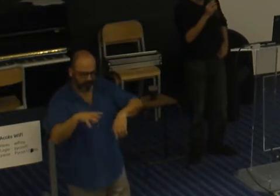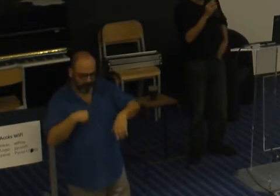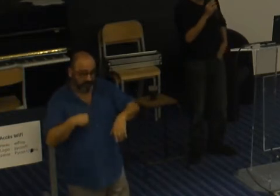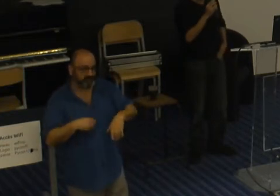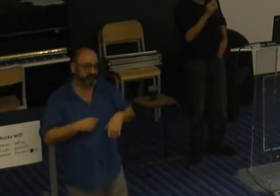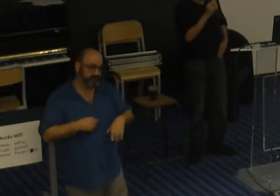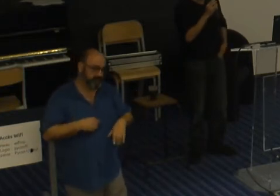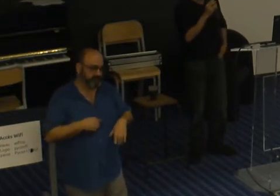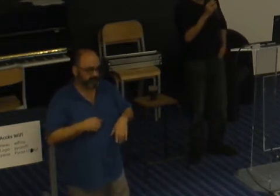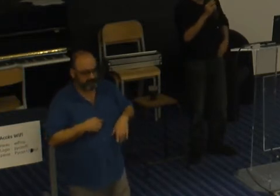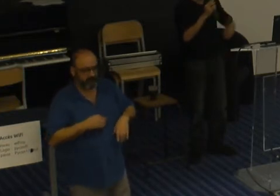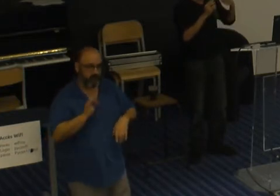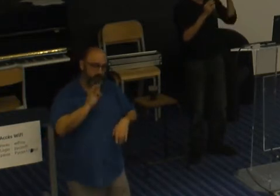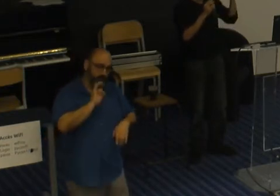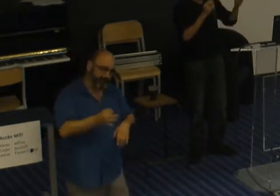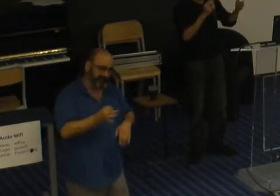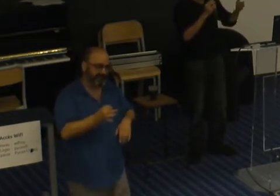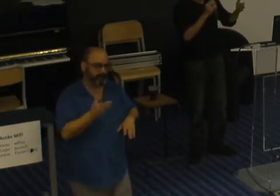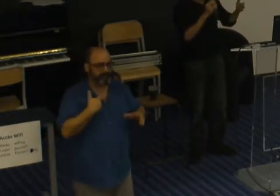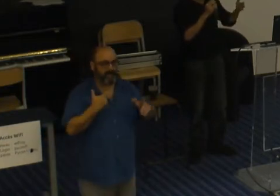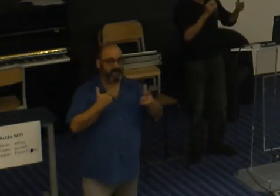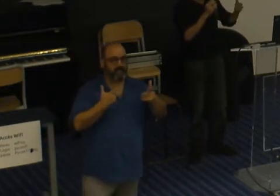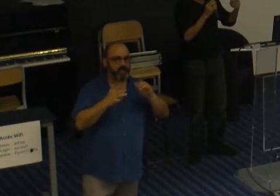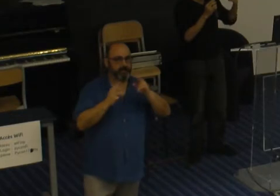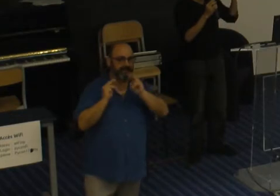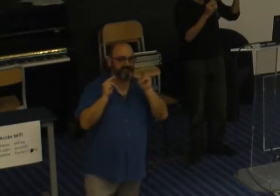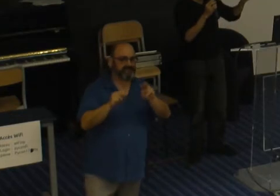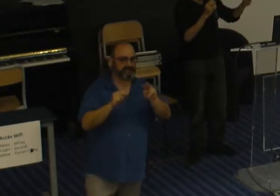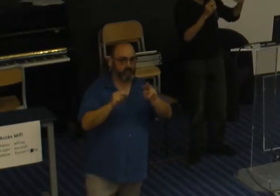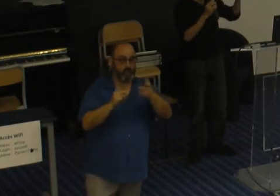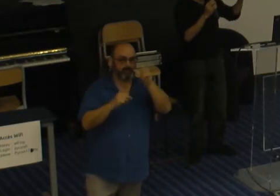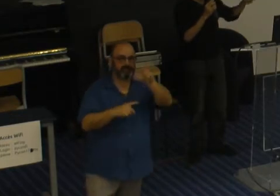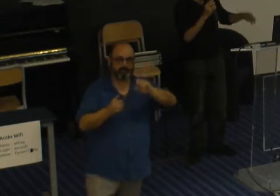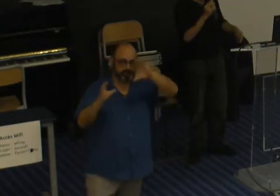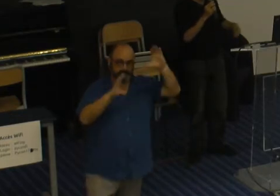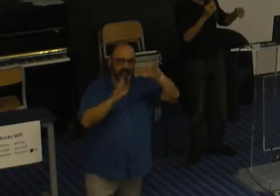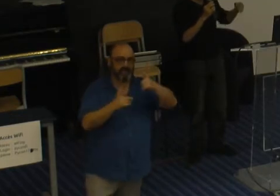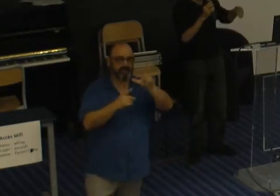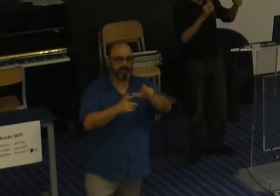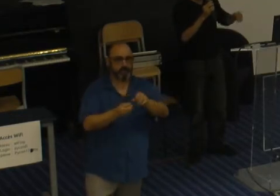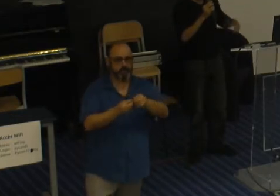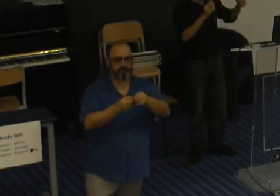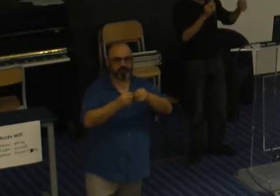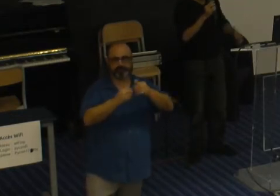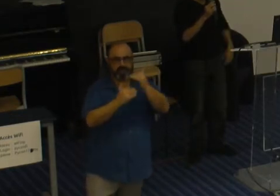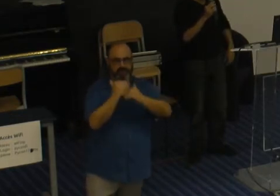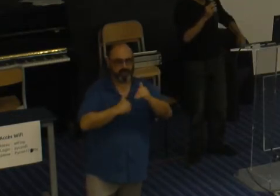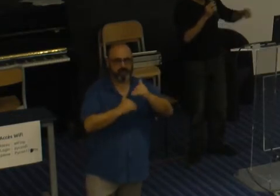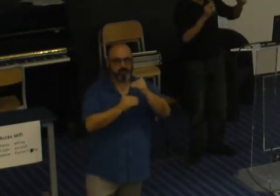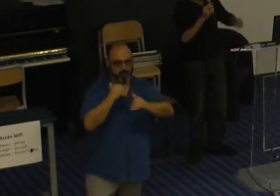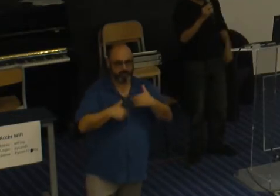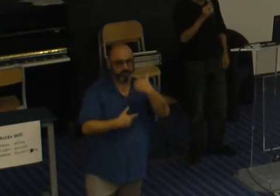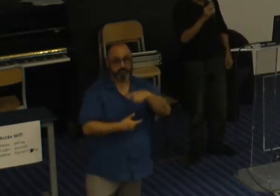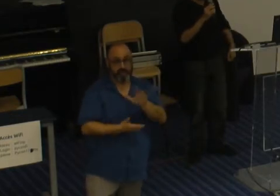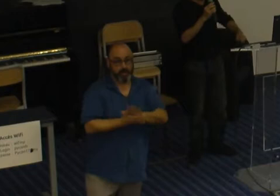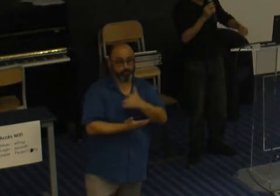'on a peut-être une vision dominante du développeur qui a 20 ans, qui aime bien